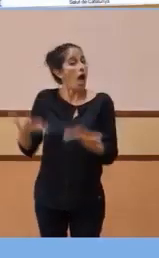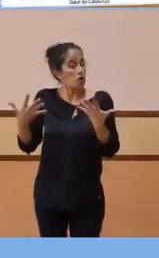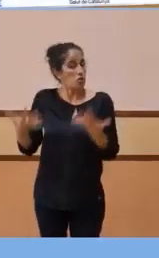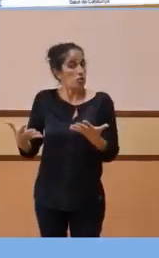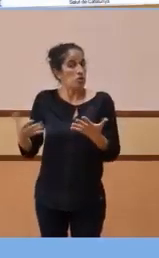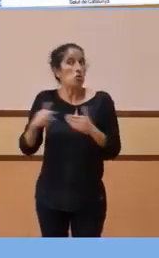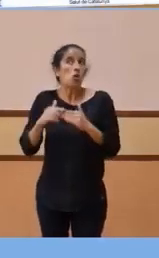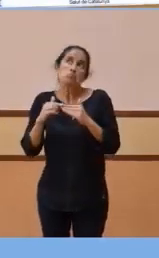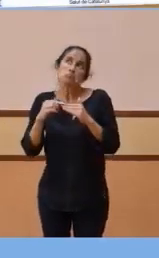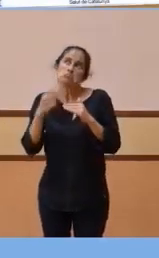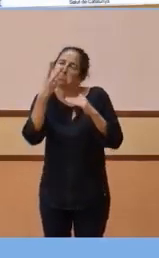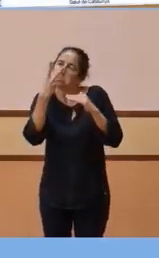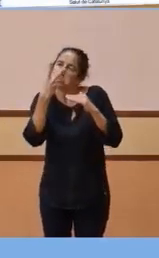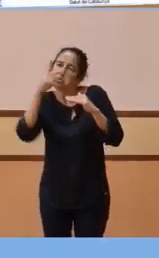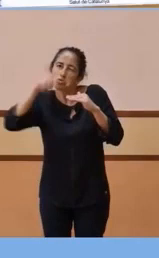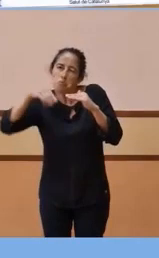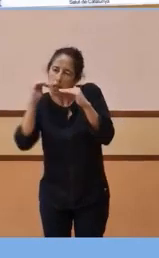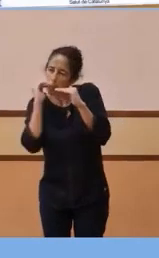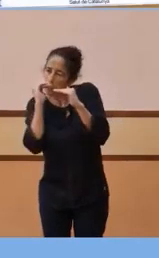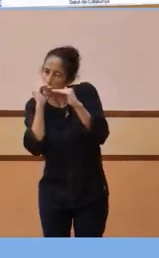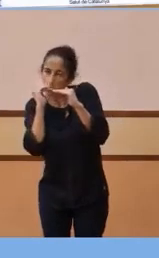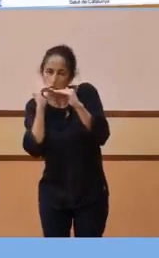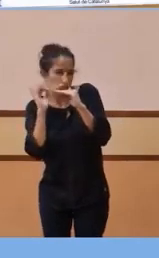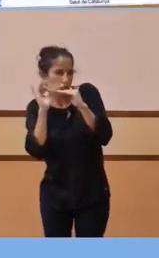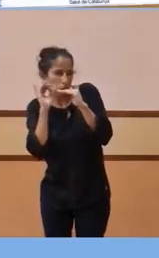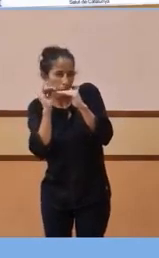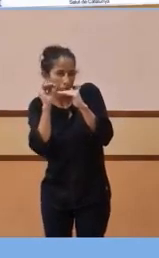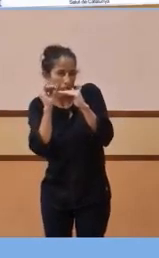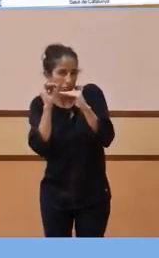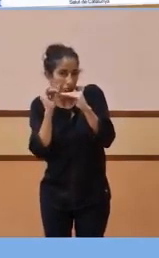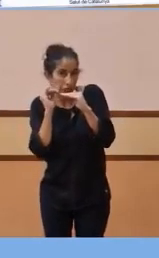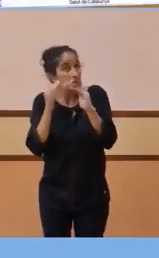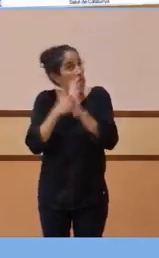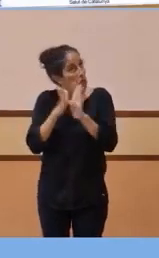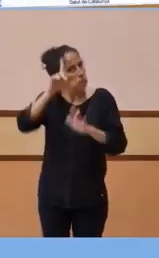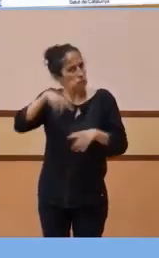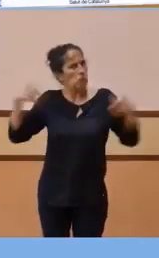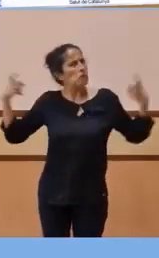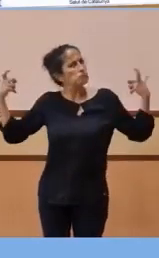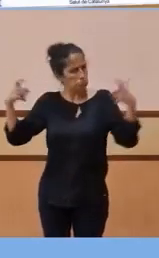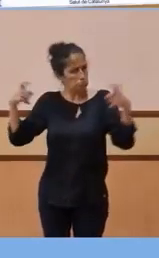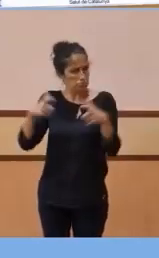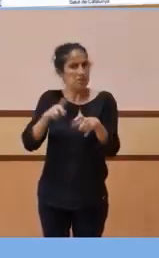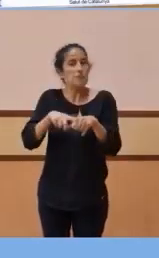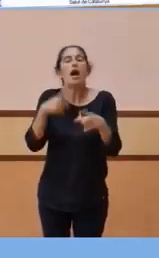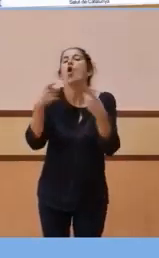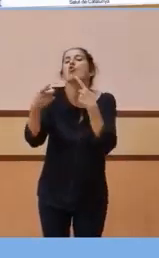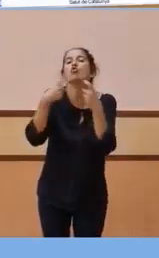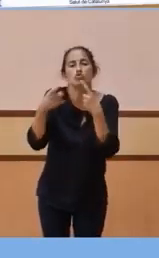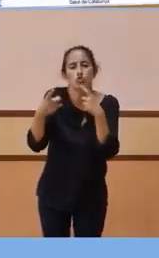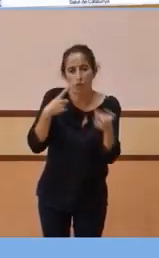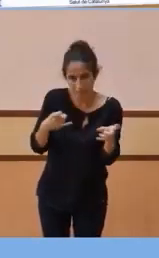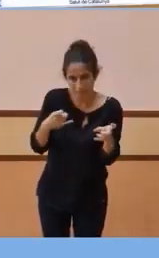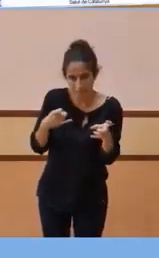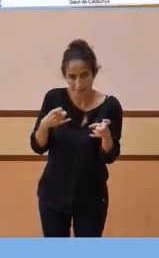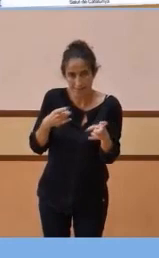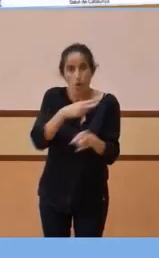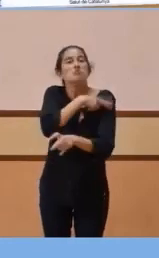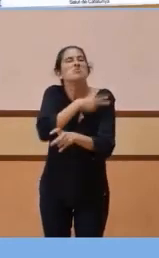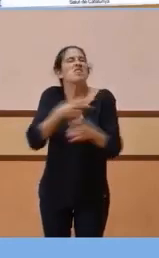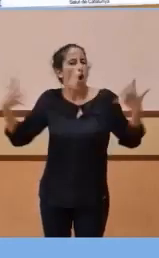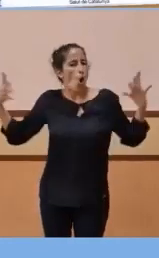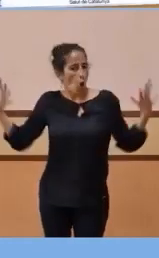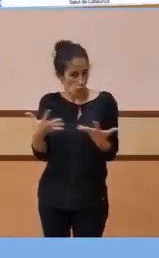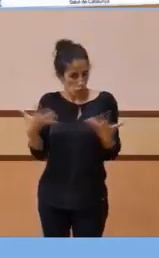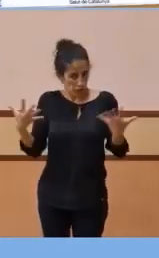superant les 2.000. Per tant, una clara tendència a la davallada en el que són les consultes a les urgències d'hospitals